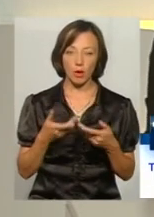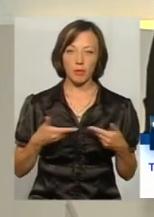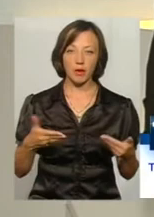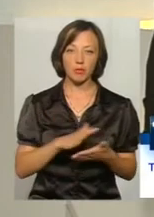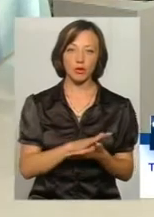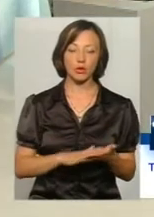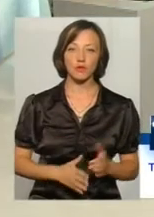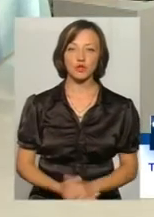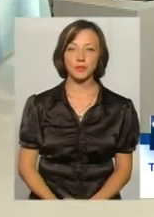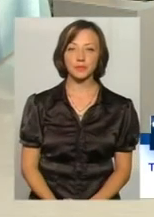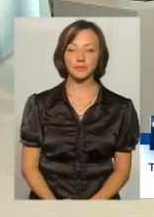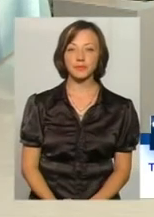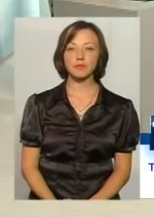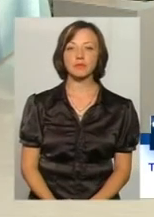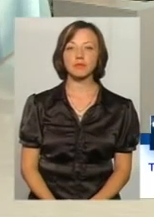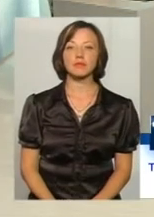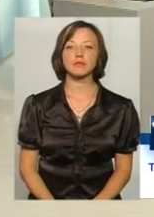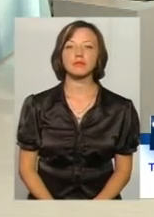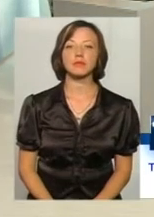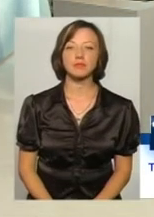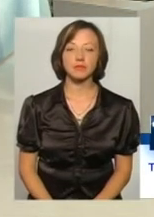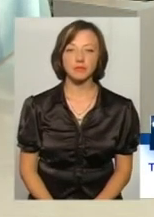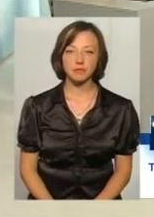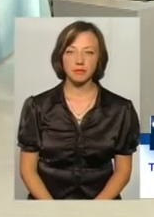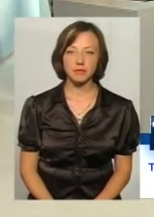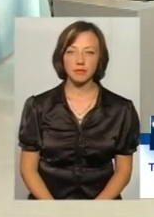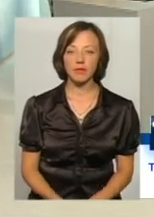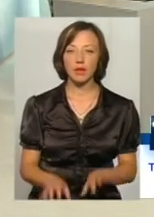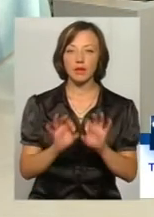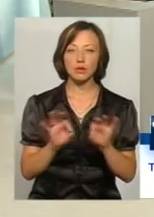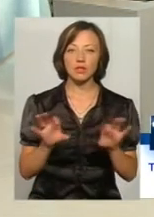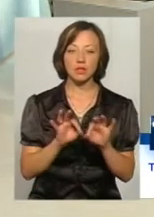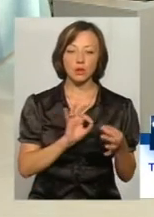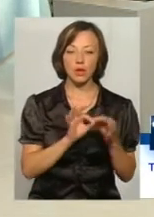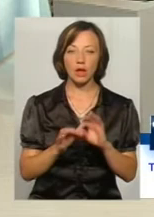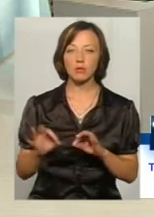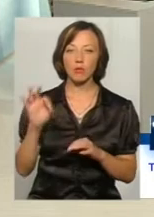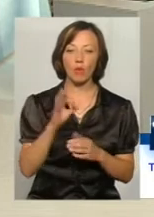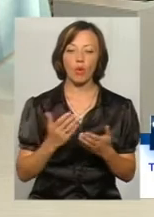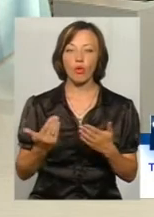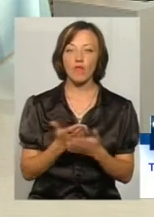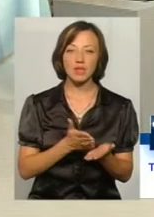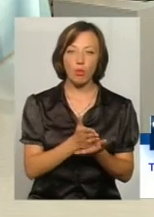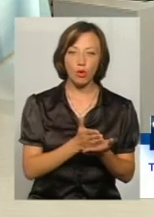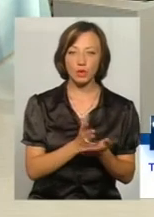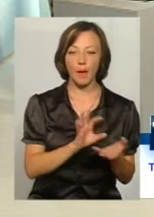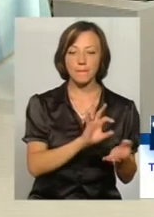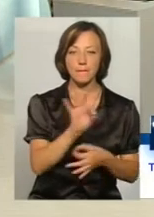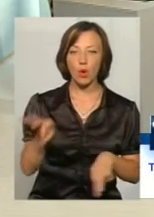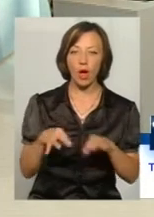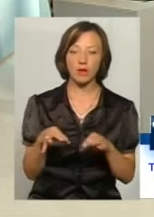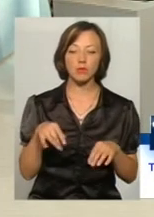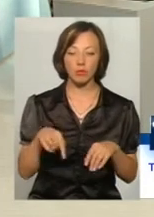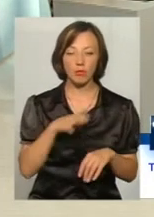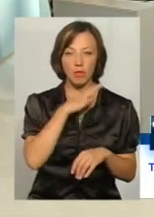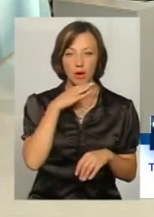ми продовжуємо. Розкажіть докладніше ще про нові сервіси і проєкти, адже цього року їх було багато. Які ж вони були,